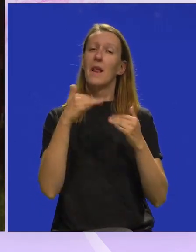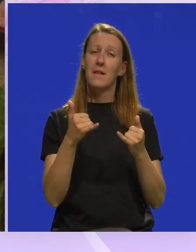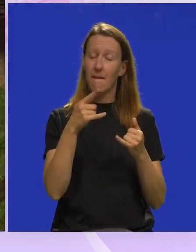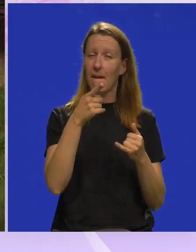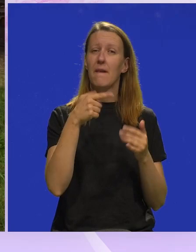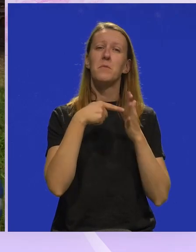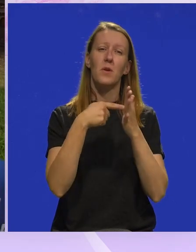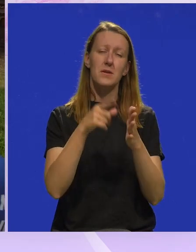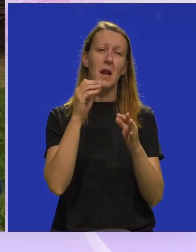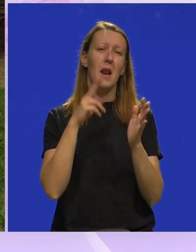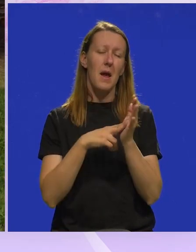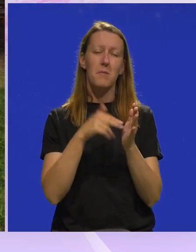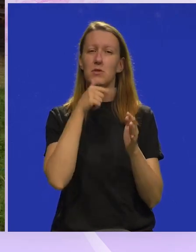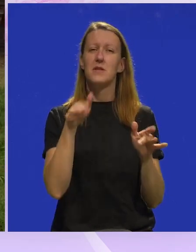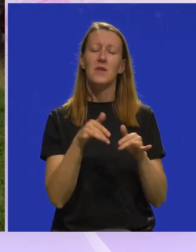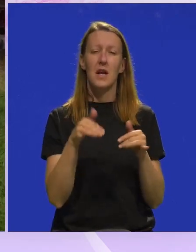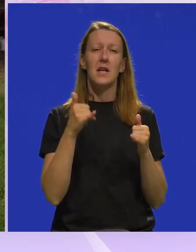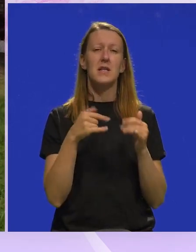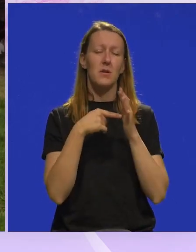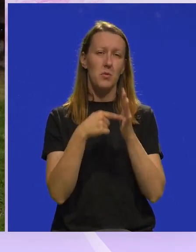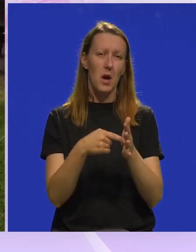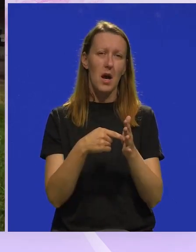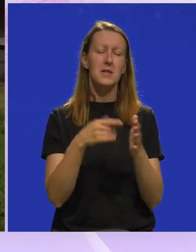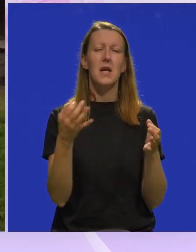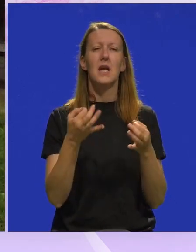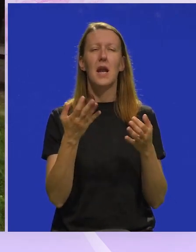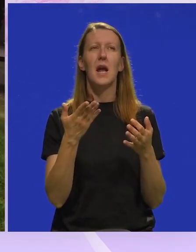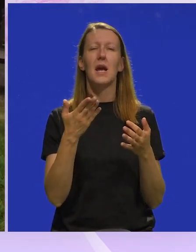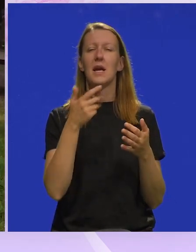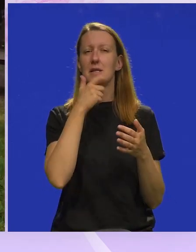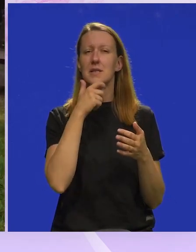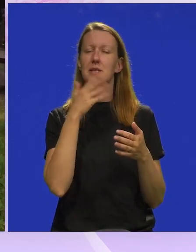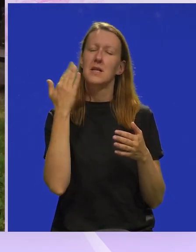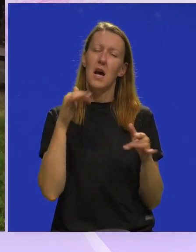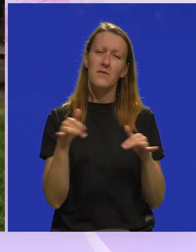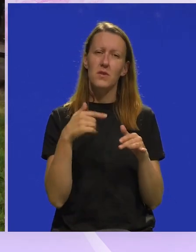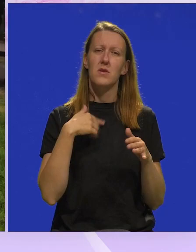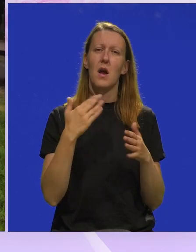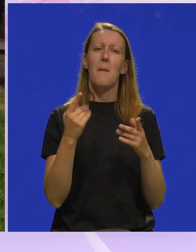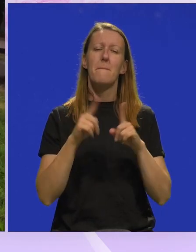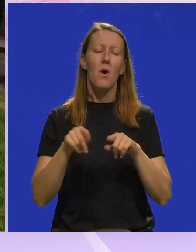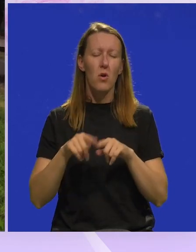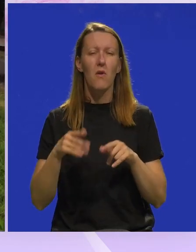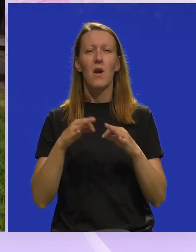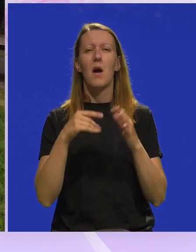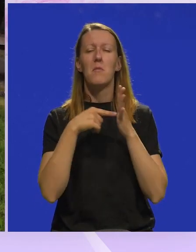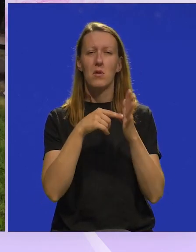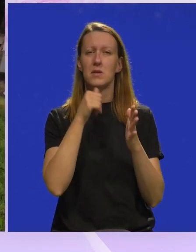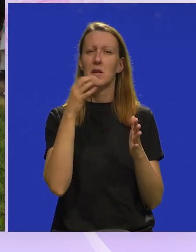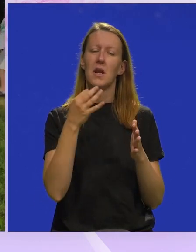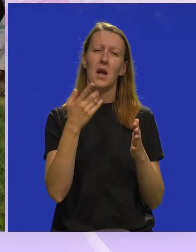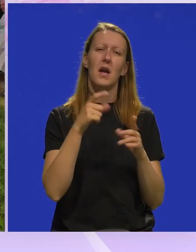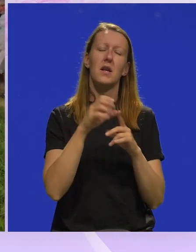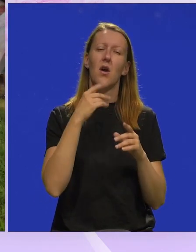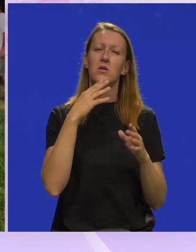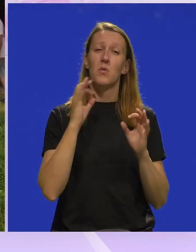danas pokazala labinskoj publici? Pokazala sam im neka starija dijela koja sam ponovila, a pokazala sam i